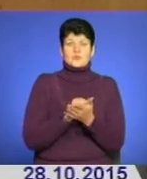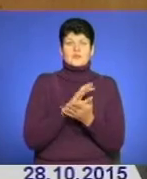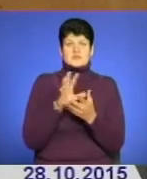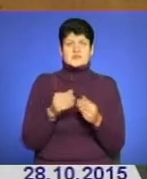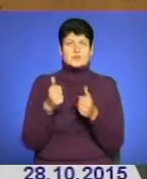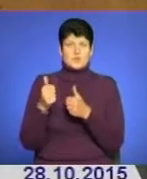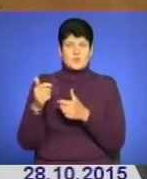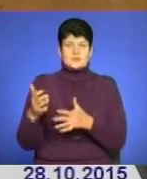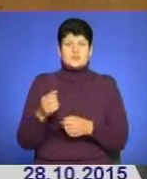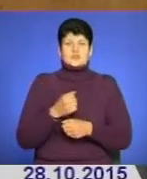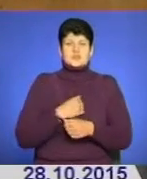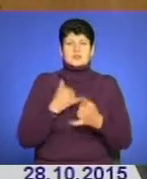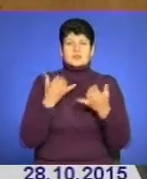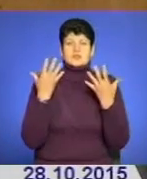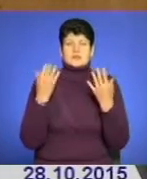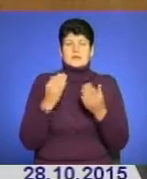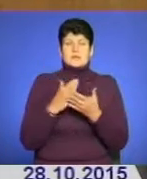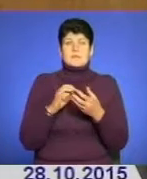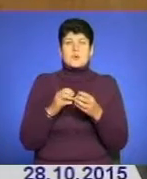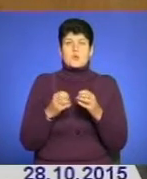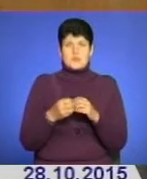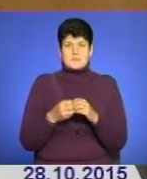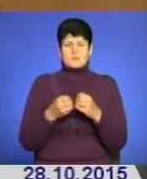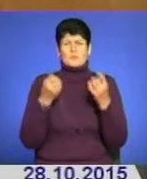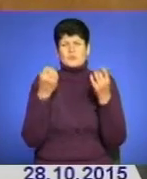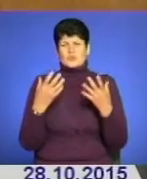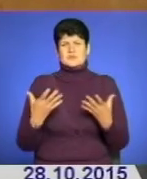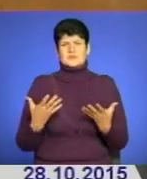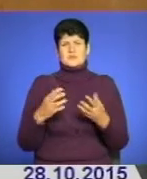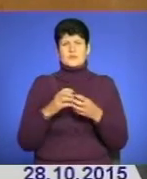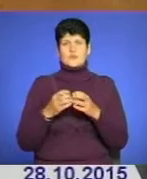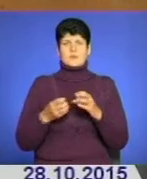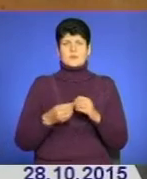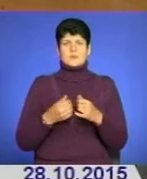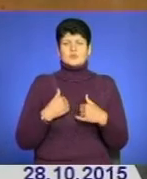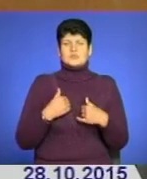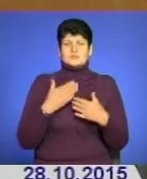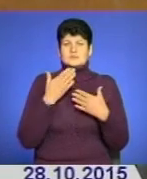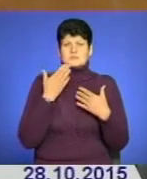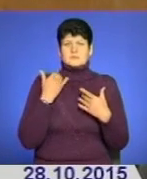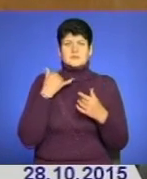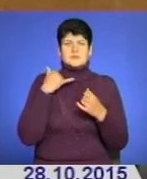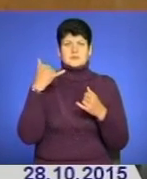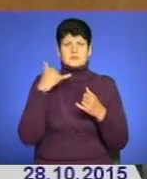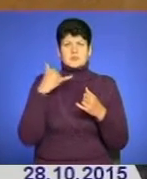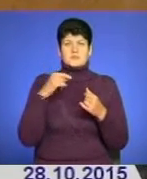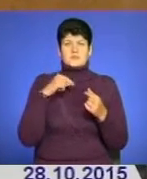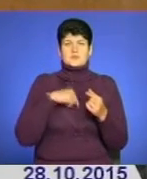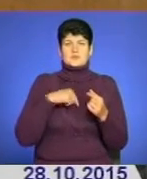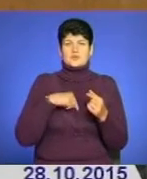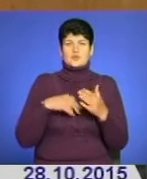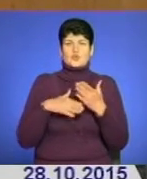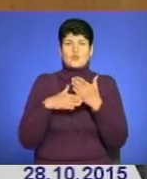все добре, на жаль, на сьогоднішній день у нас є проблеми. Звичайні, прості, банальні проблеми. В нас досі не налагоджена телефонна лінія психологічної